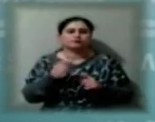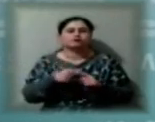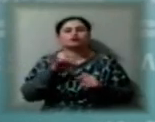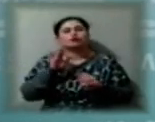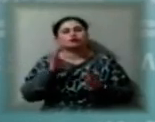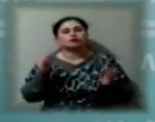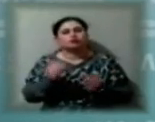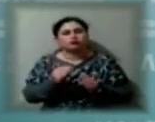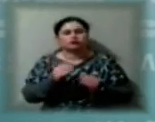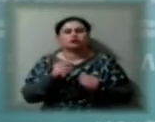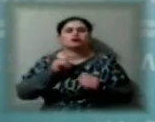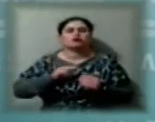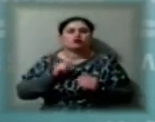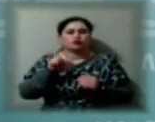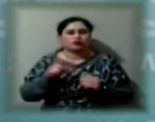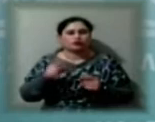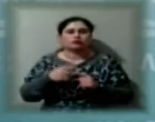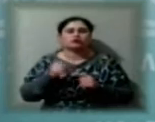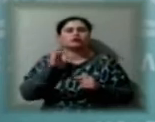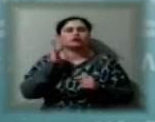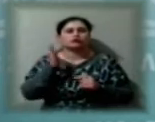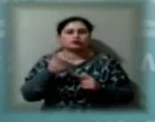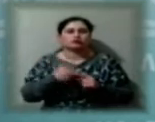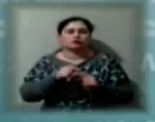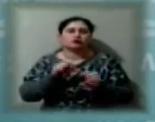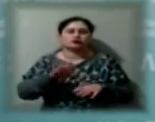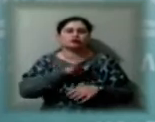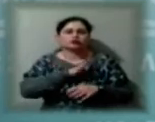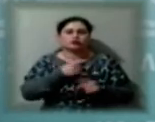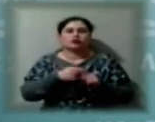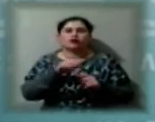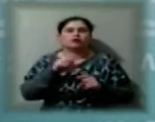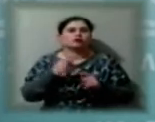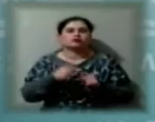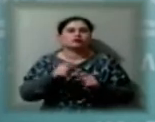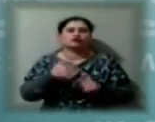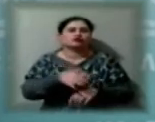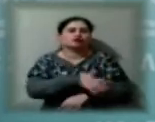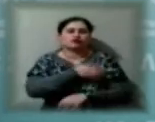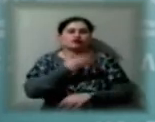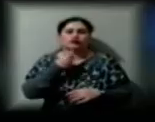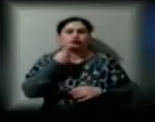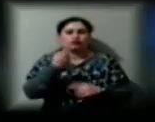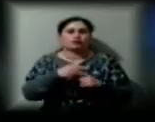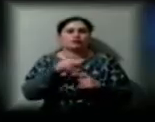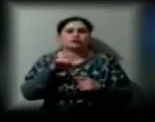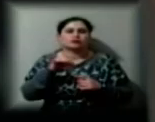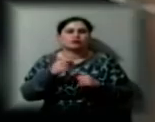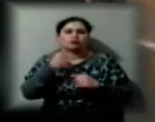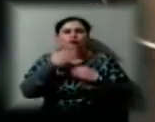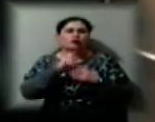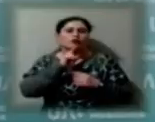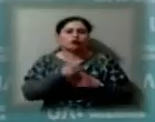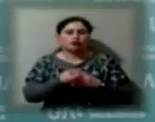співробітників, так, в подальшому це можливо, але це достатньо перспектива біля року. Жоден з 24